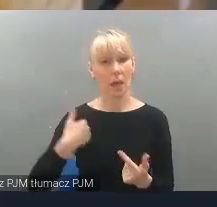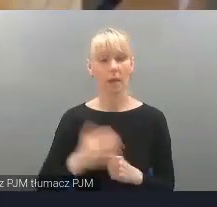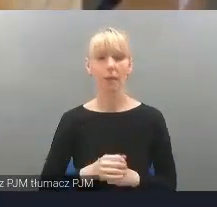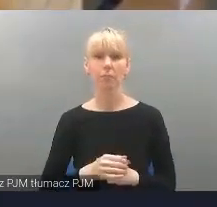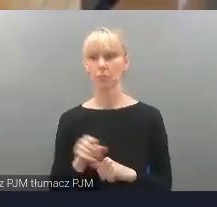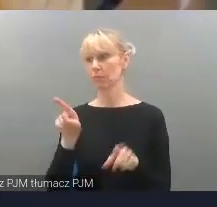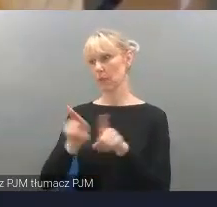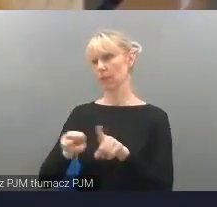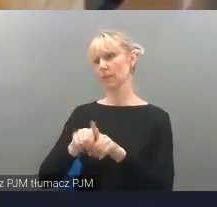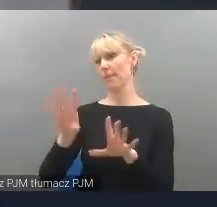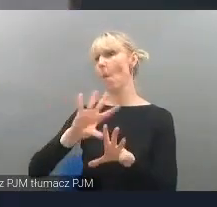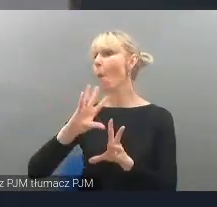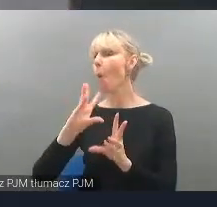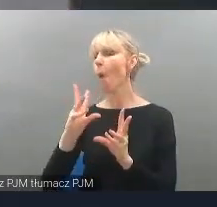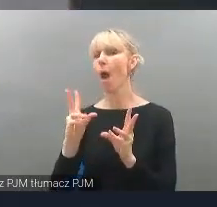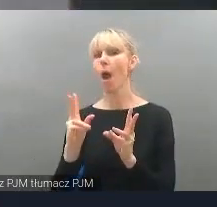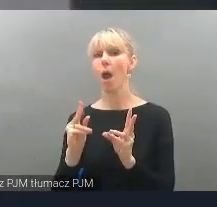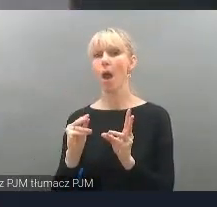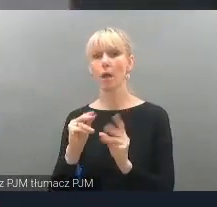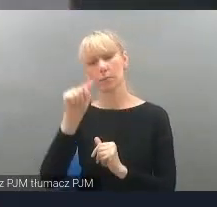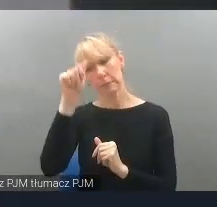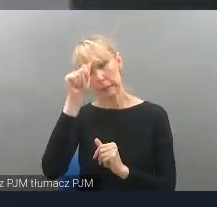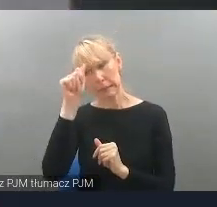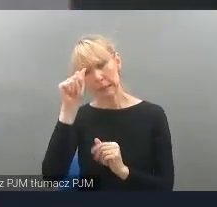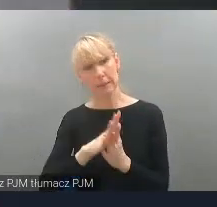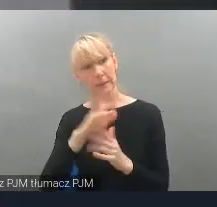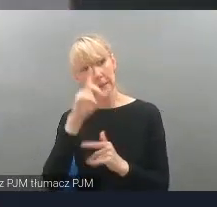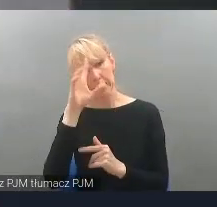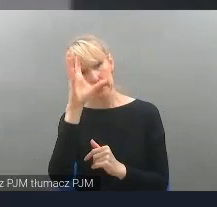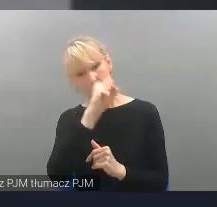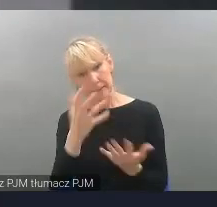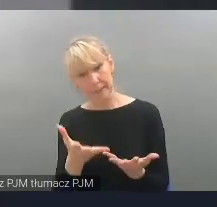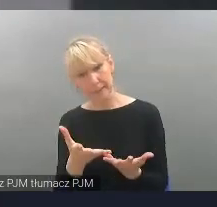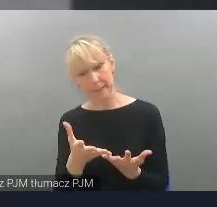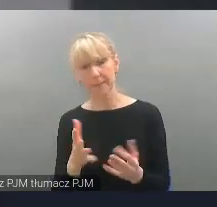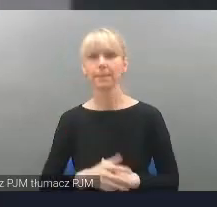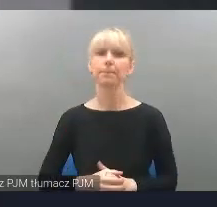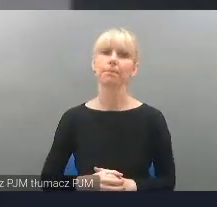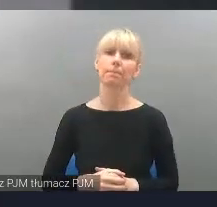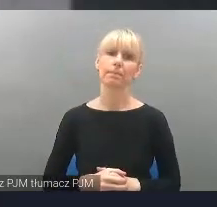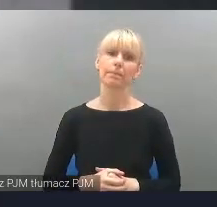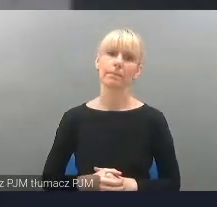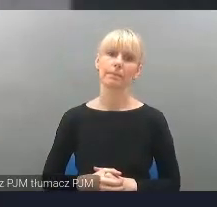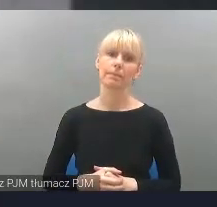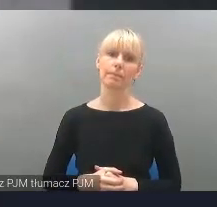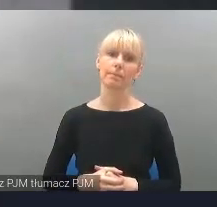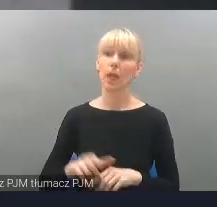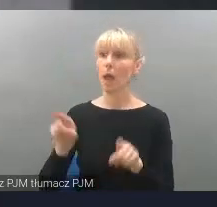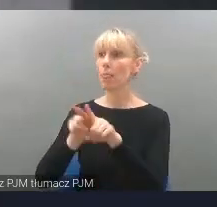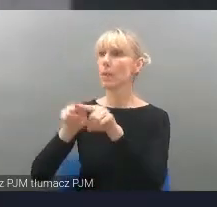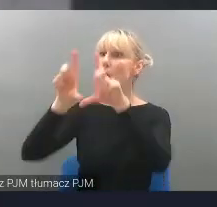ładnie są ten, jak to się nazywa na tych ekranach. Można powiększyć.